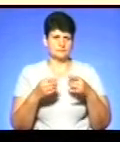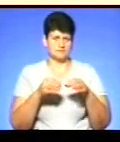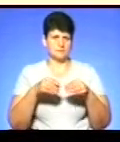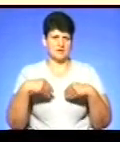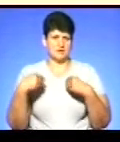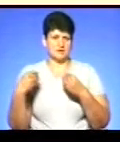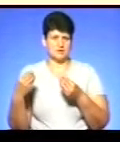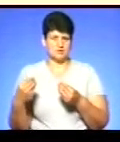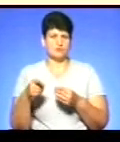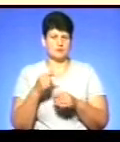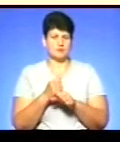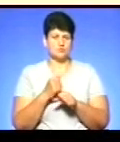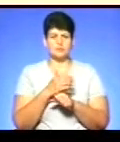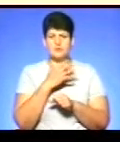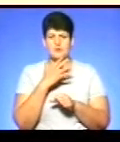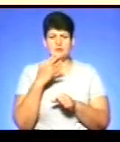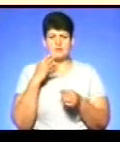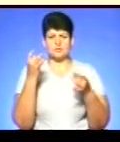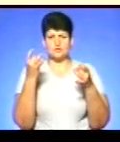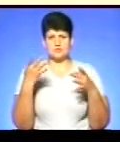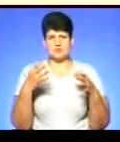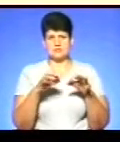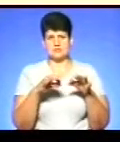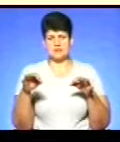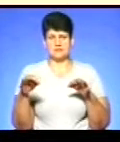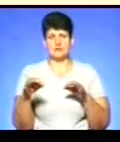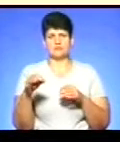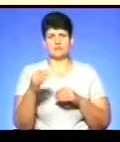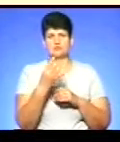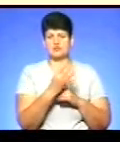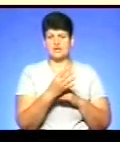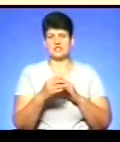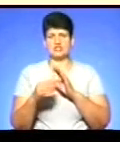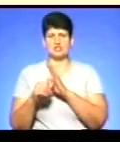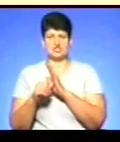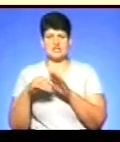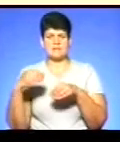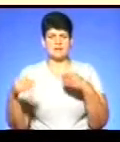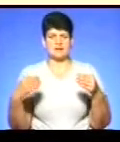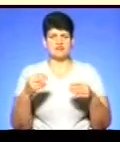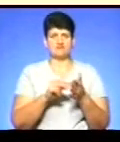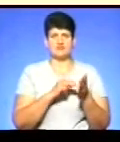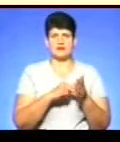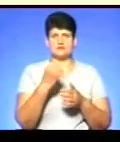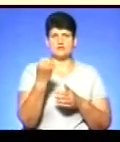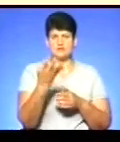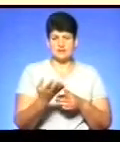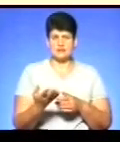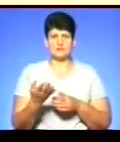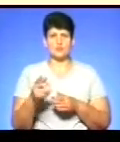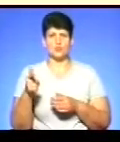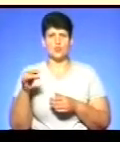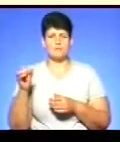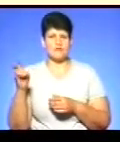вони працюють, і багато їх на проміжних станціях, там по 4-6 передавачів, в Черкасах 14, в Угумені 13.